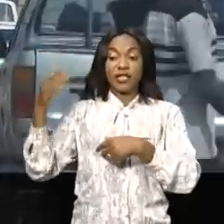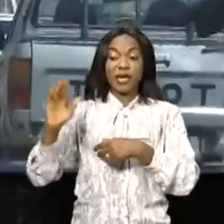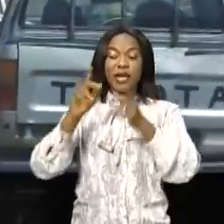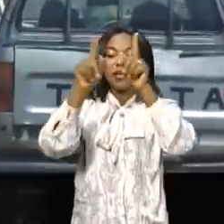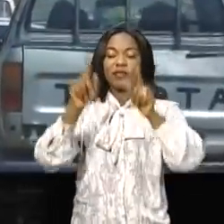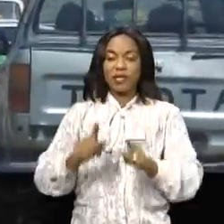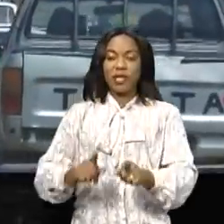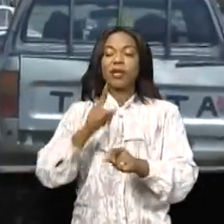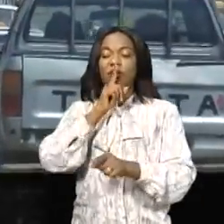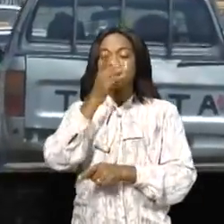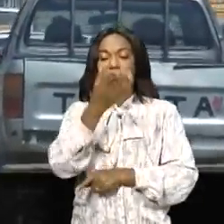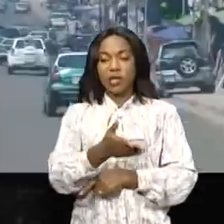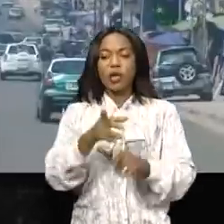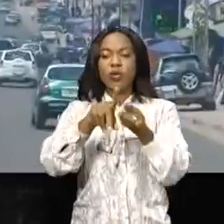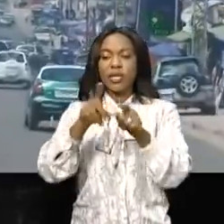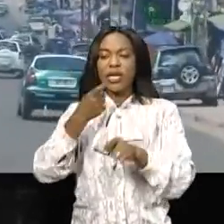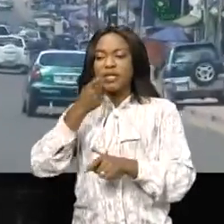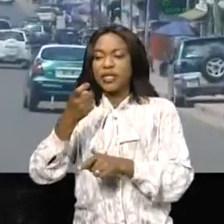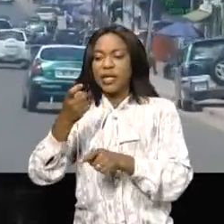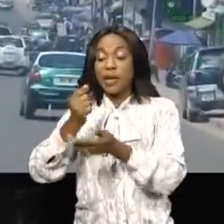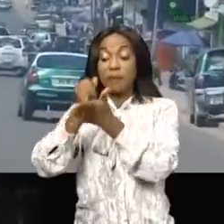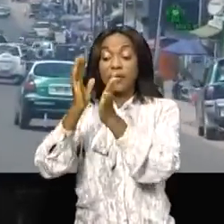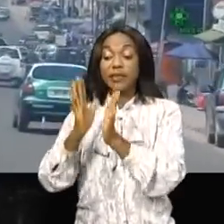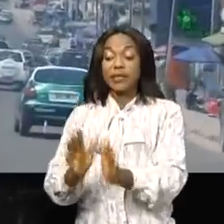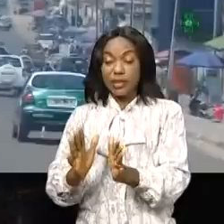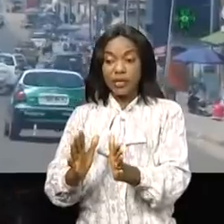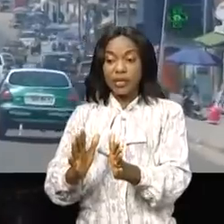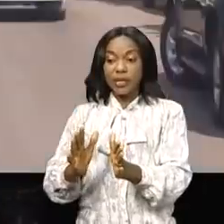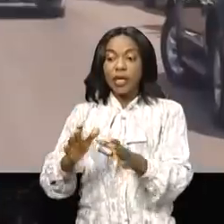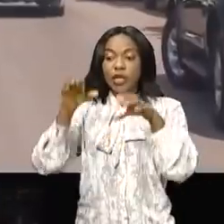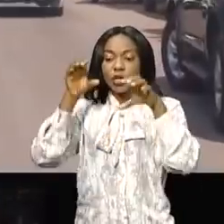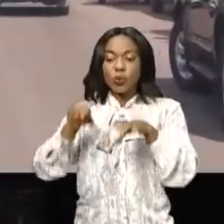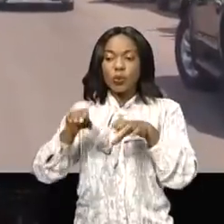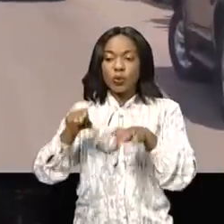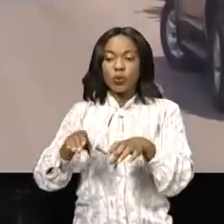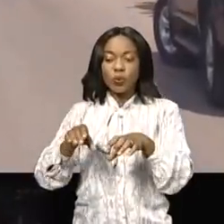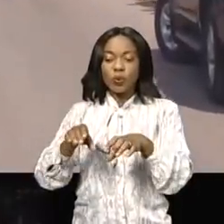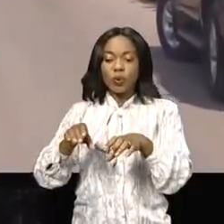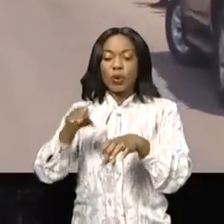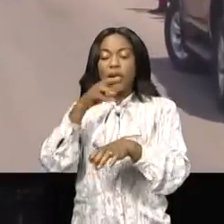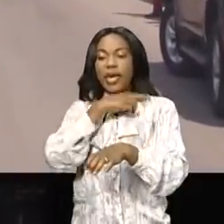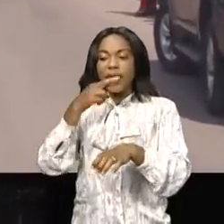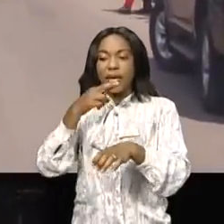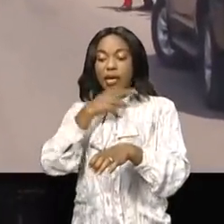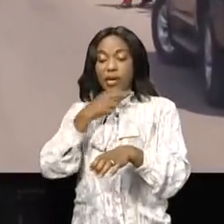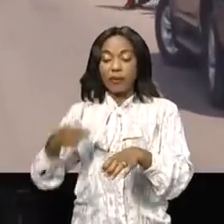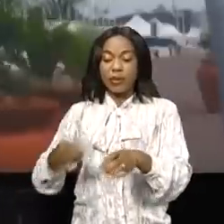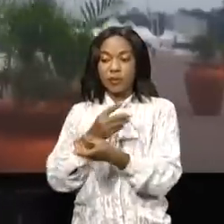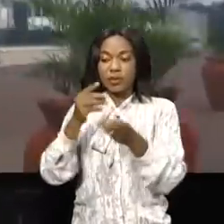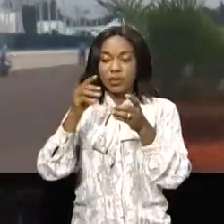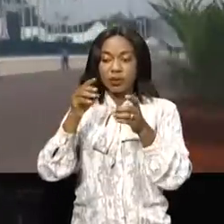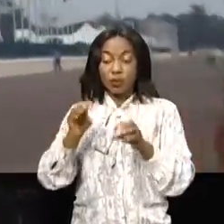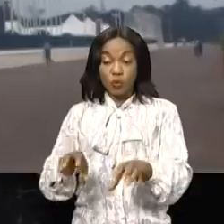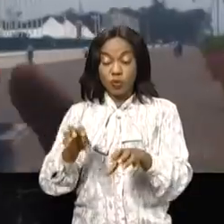'ambassadeur de la RDC au Congo-Brazzaville, Christophe Mouzungou. Les différents accueils se feront dans le respect